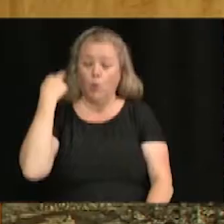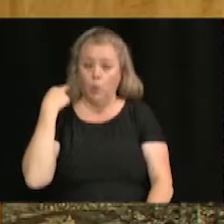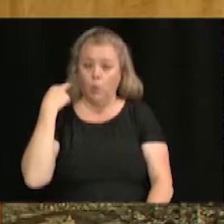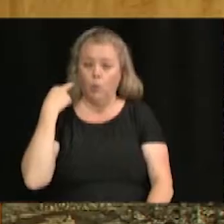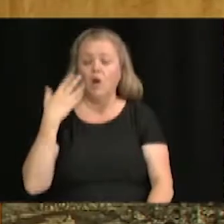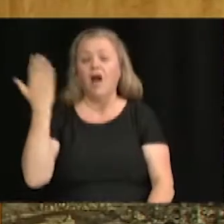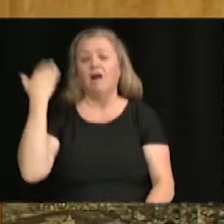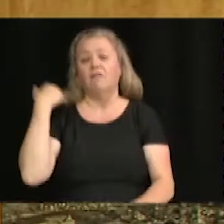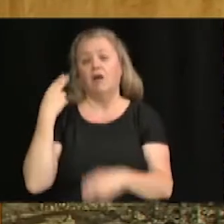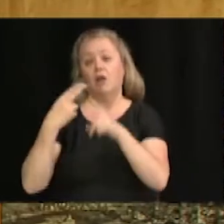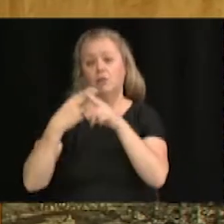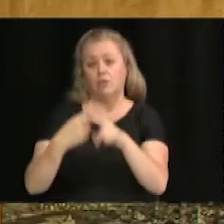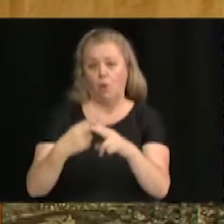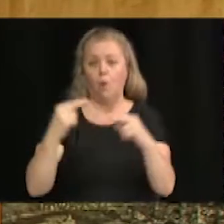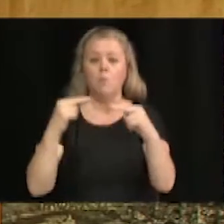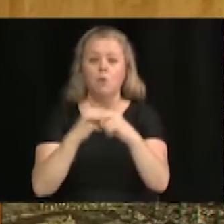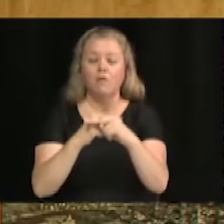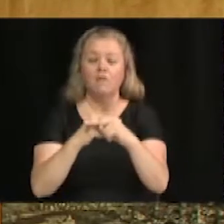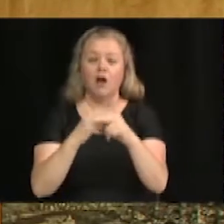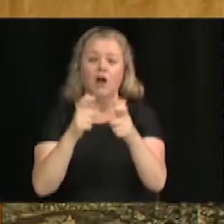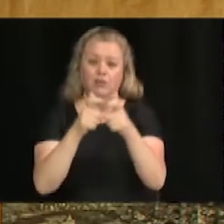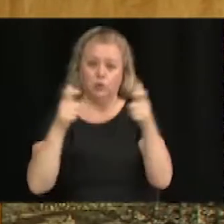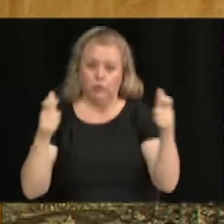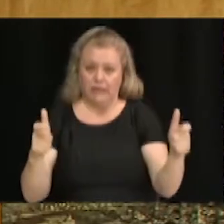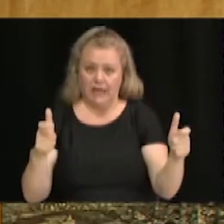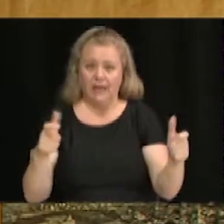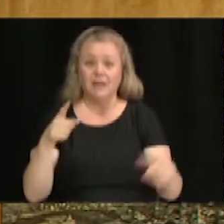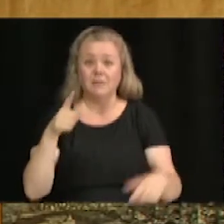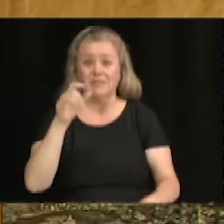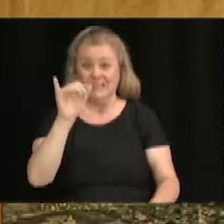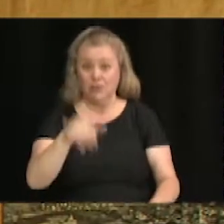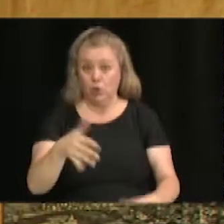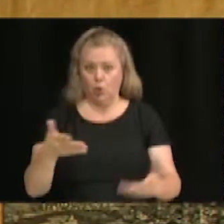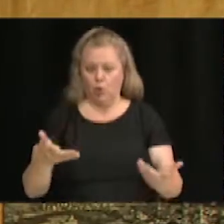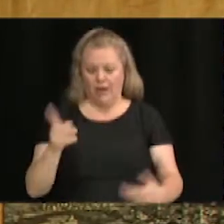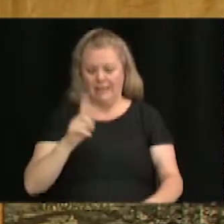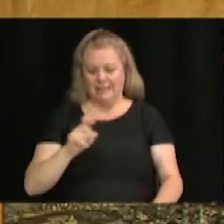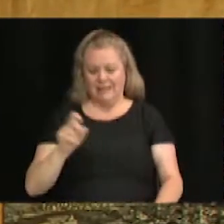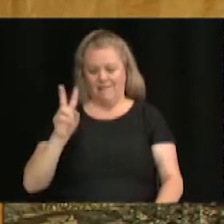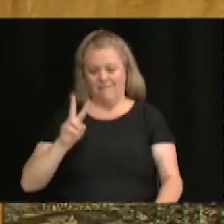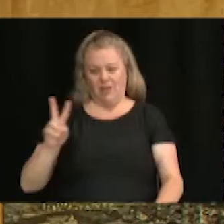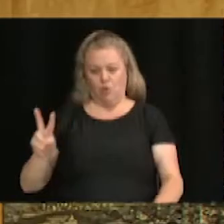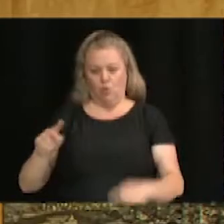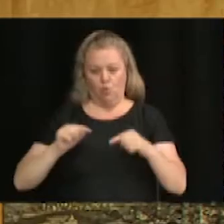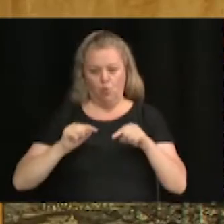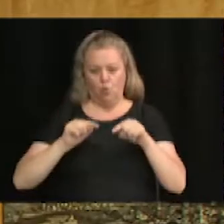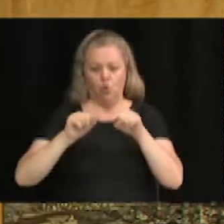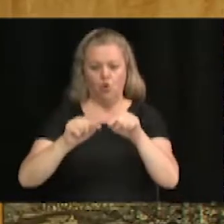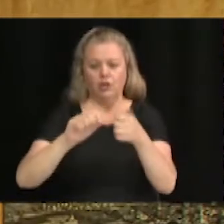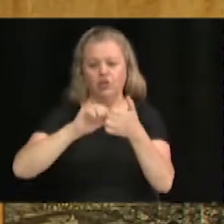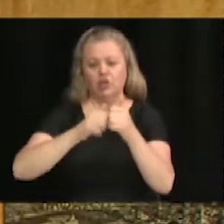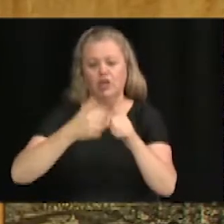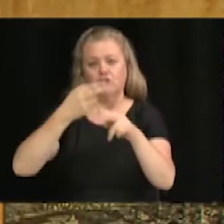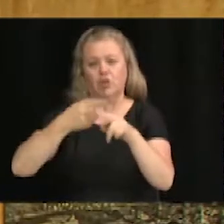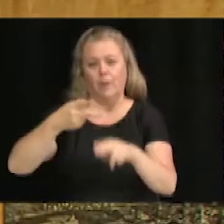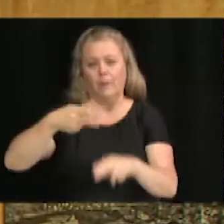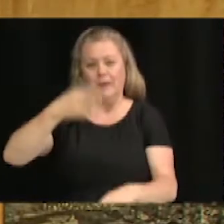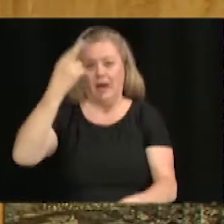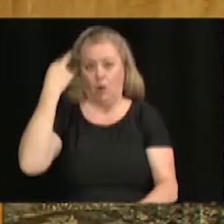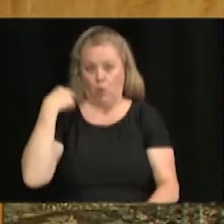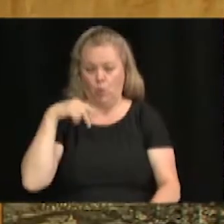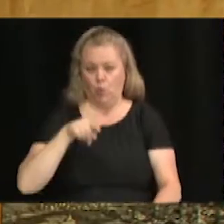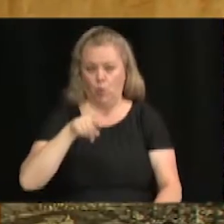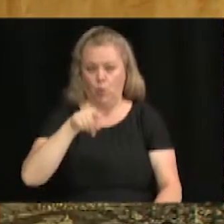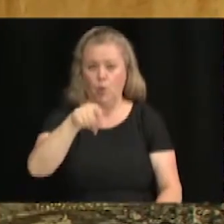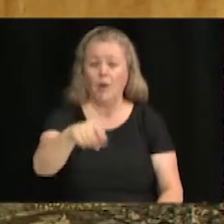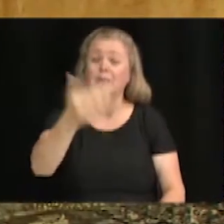boulevard industriel, que c'est la continuité de la 122, ça va retenir, ça va rejoindre. Vous savez qu'à l'automne, quand surtout qu va